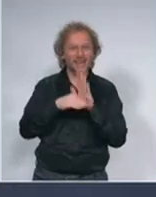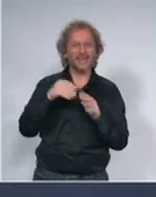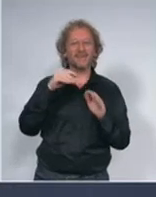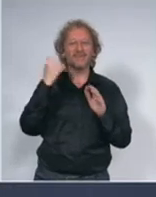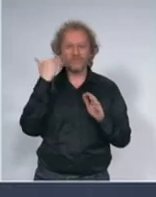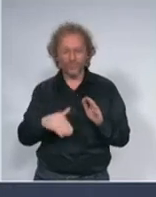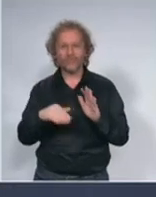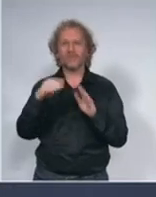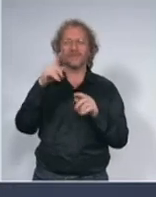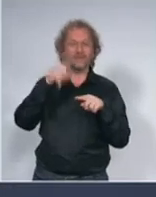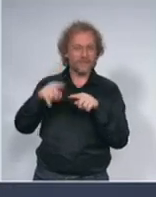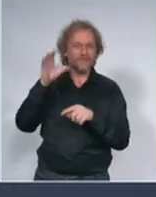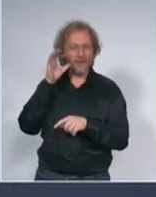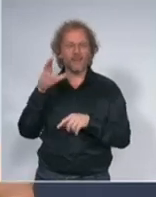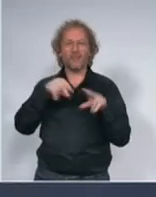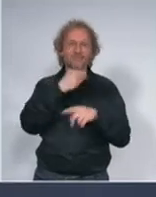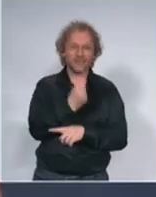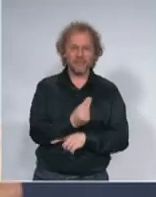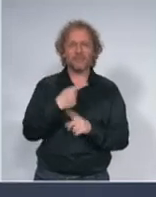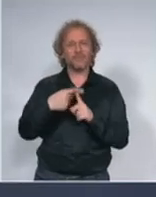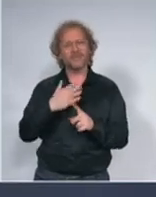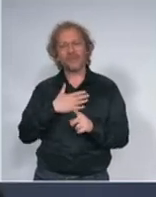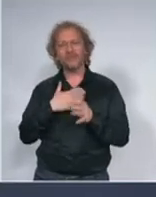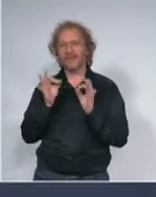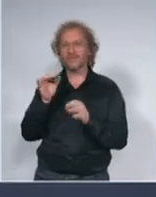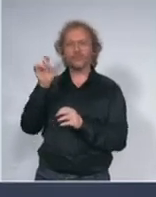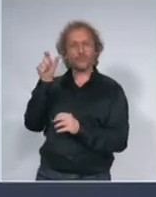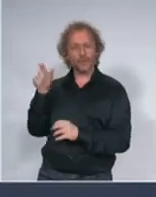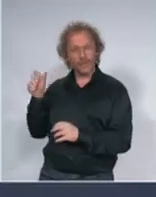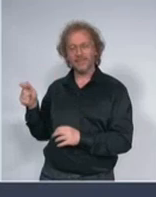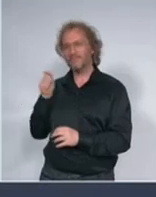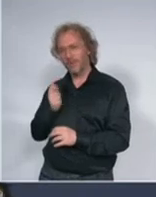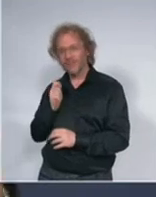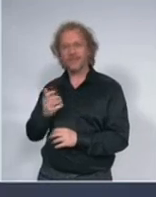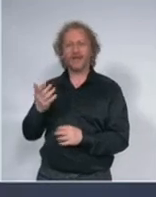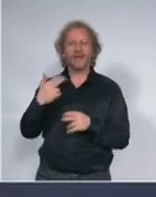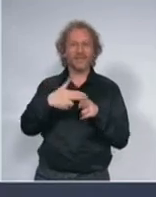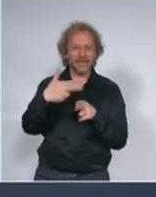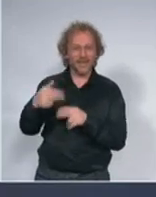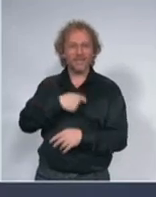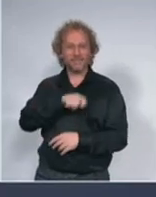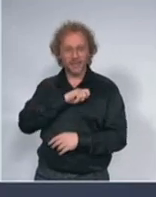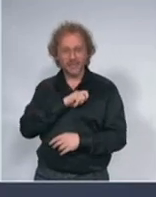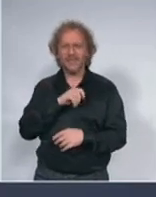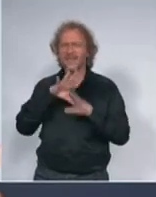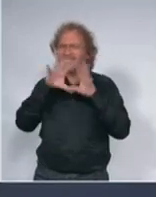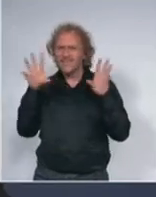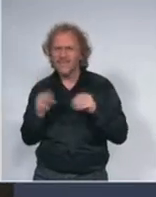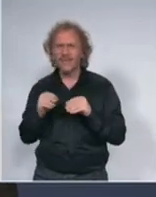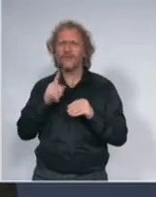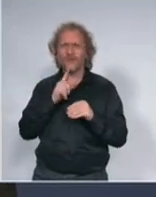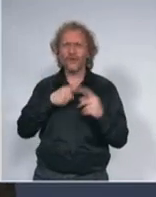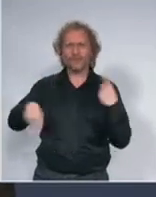i naši naši izvrsni epidemiolozi policajci sanitarni inspektori i svi ostali koji su bili na